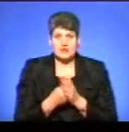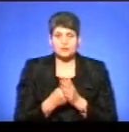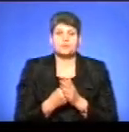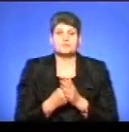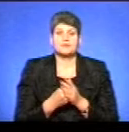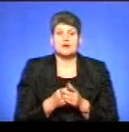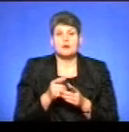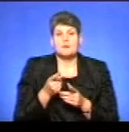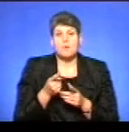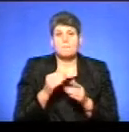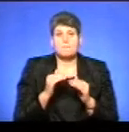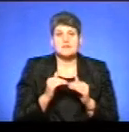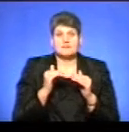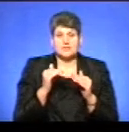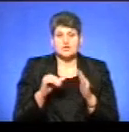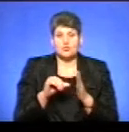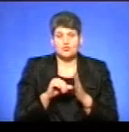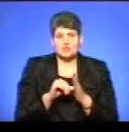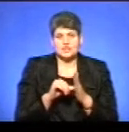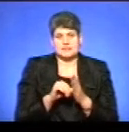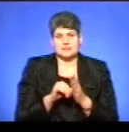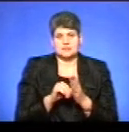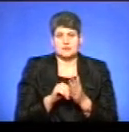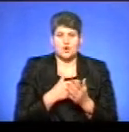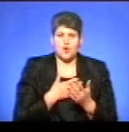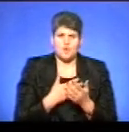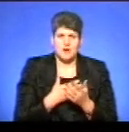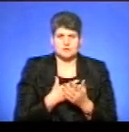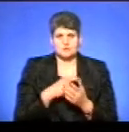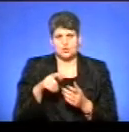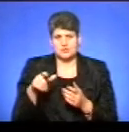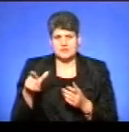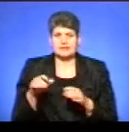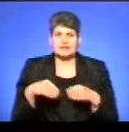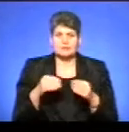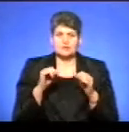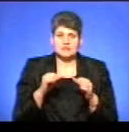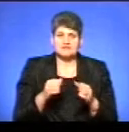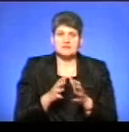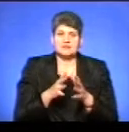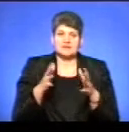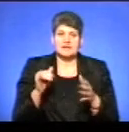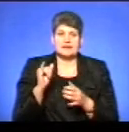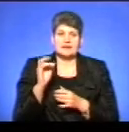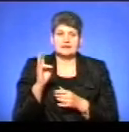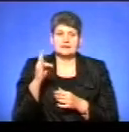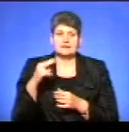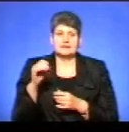Тому що, власне, підвищення участі громадськості в бюджетному процесі дало б змогу підвищити індекс